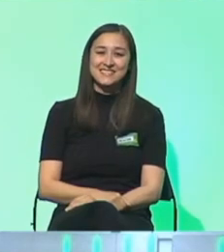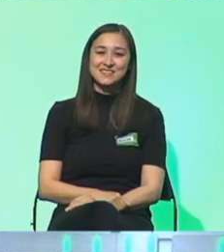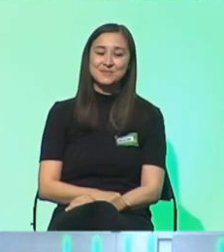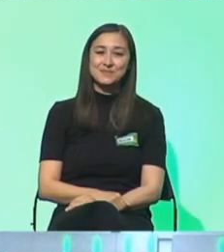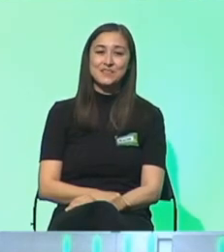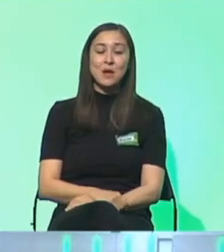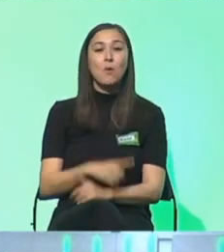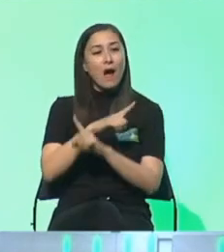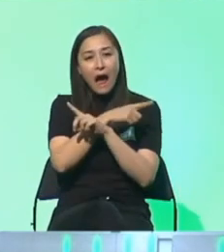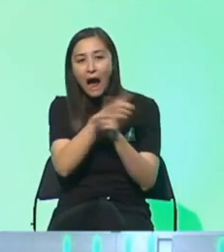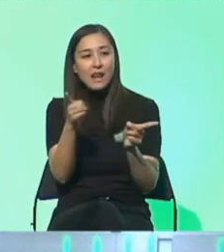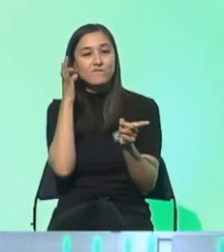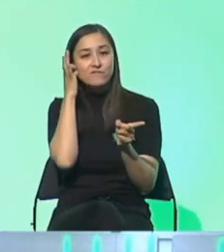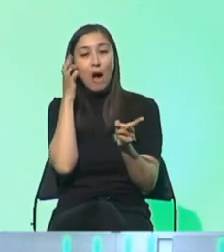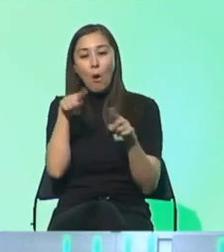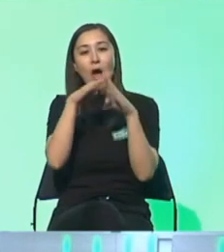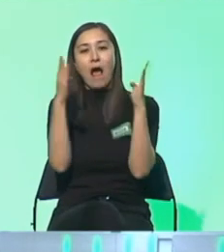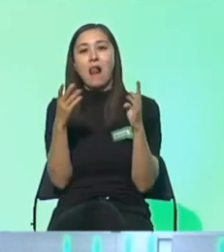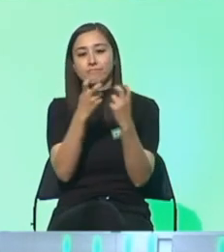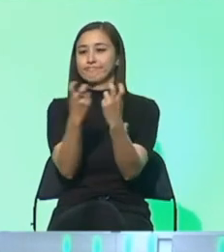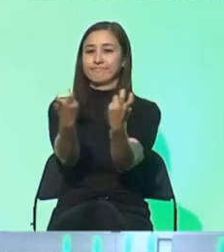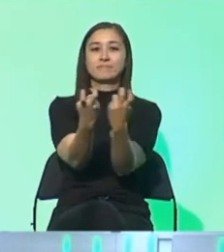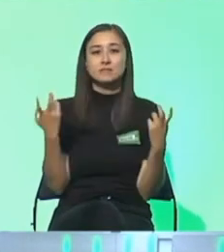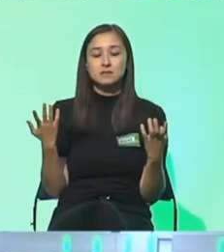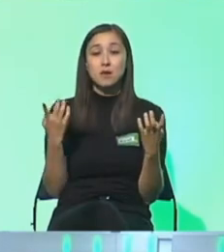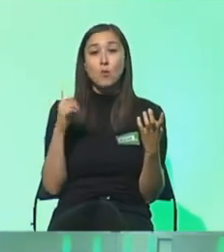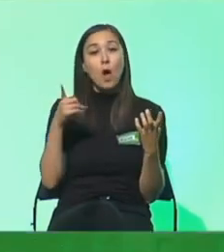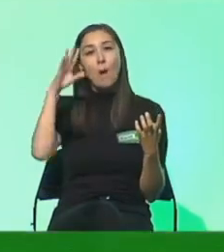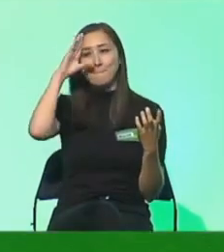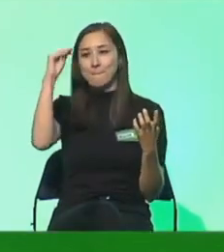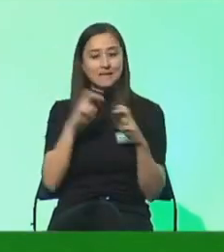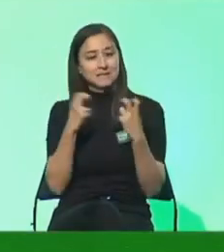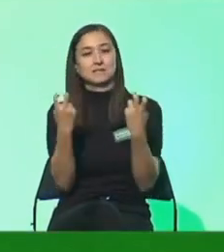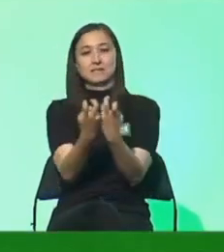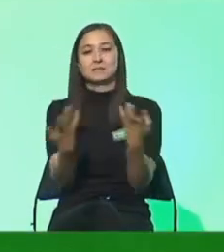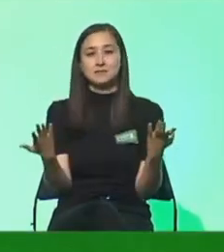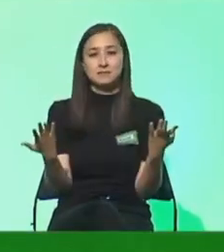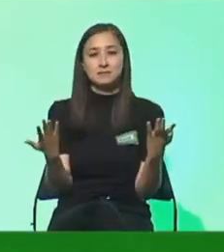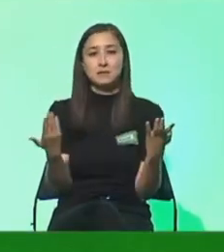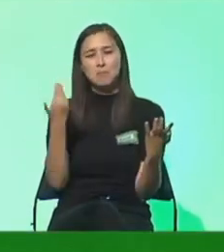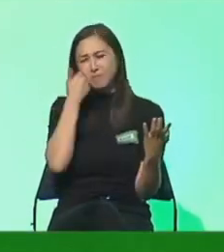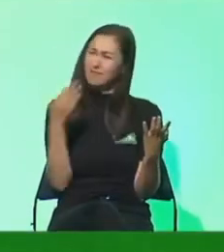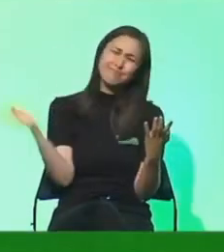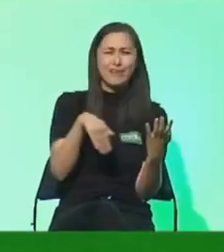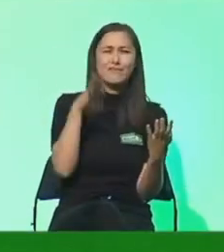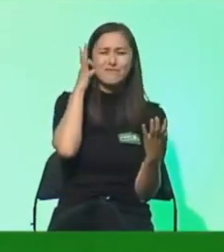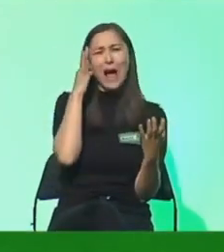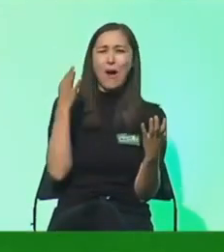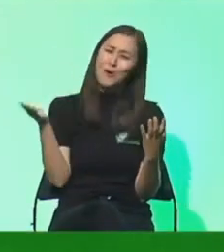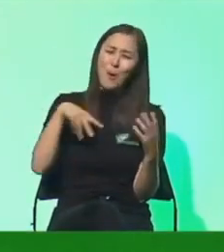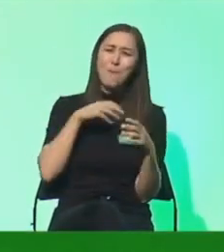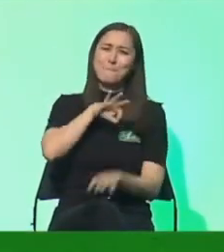Und alle Frauen, die hier in der Halle sitzen. Und auch alle Männer, die hier in der Halle sitzen. Holt die Frauen in unsere Partei.